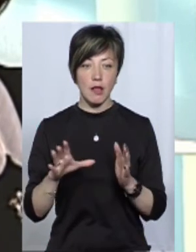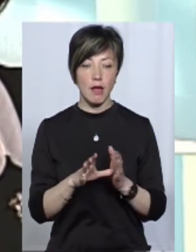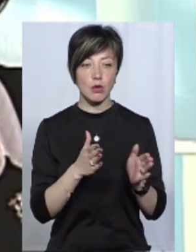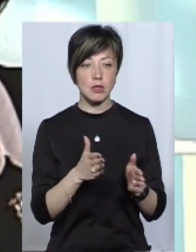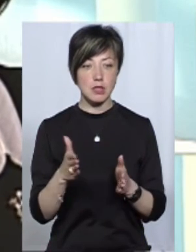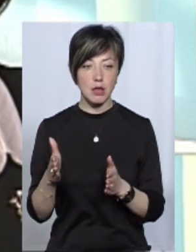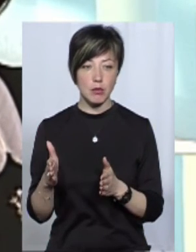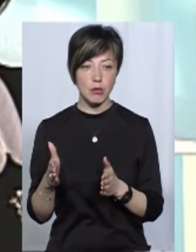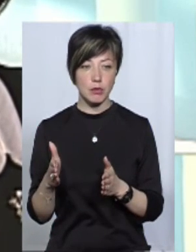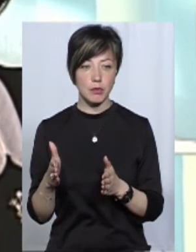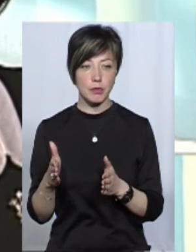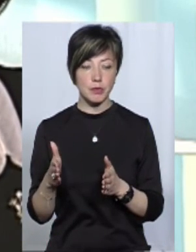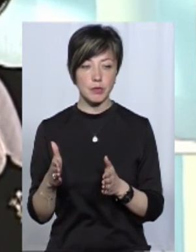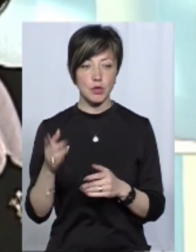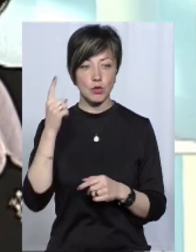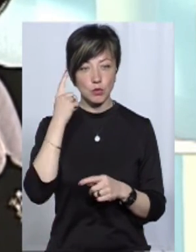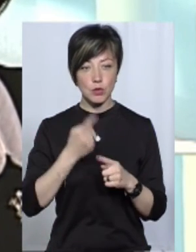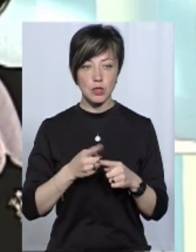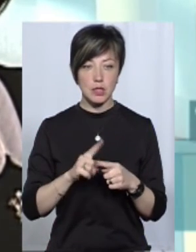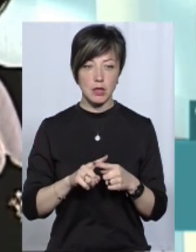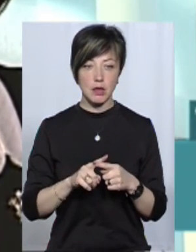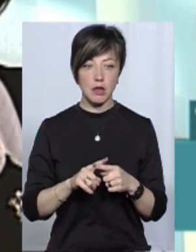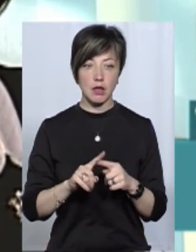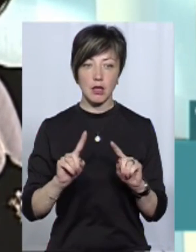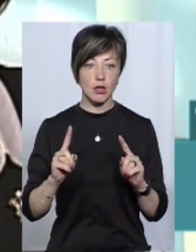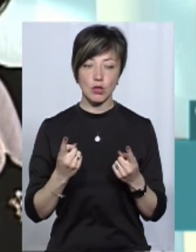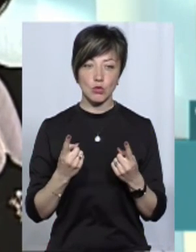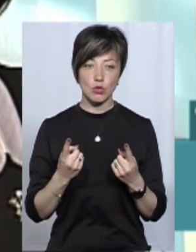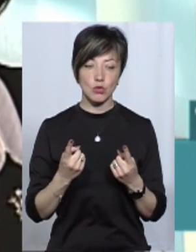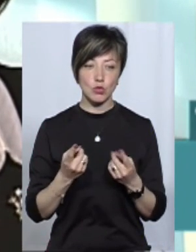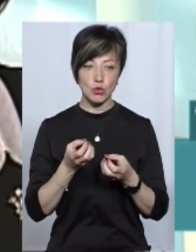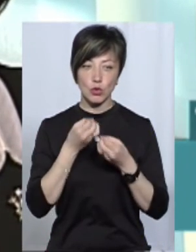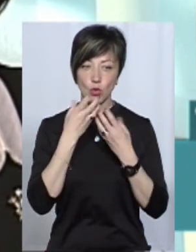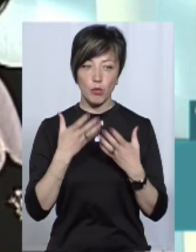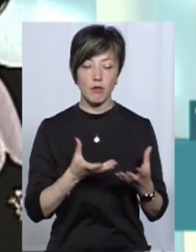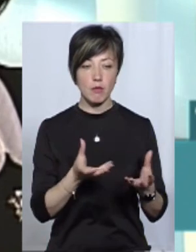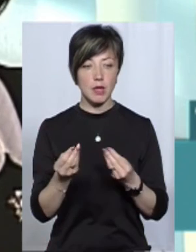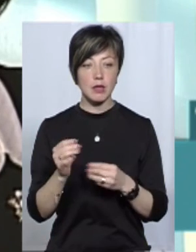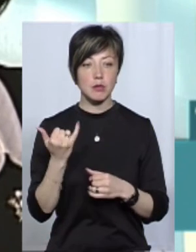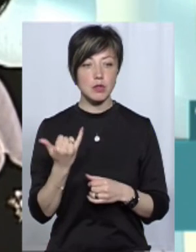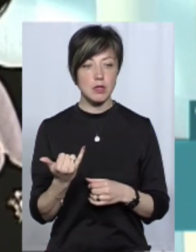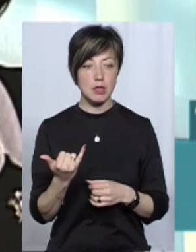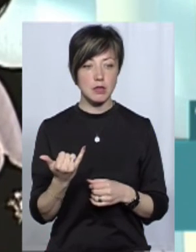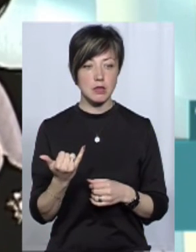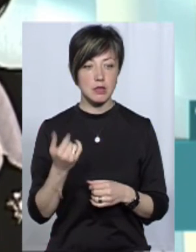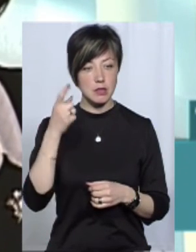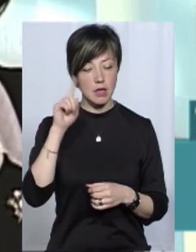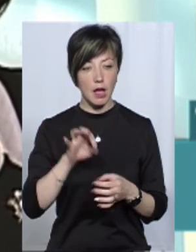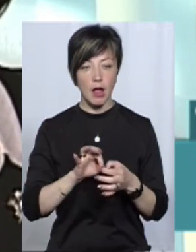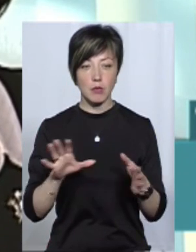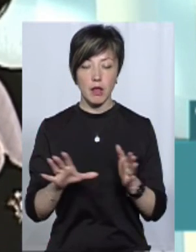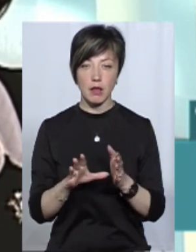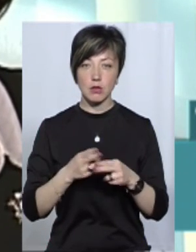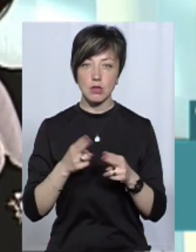нейросистему. Я думаю, що це не досить добре вплине, оскільки зараз, ви знаєте,